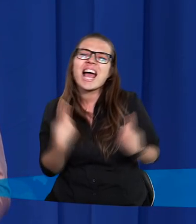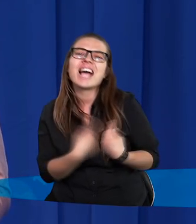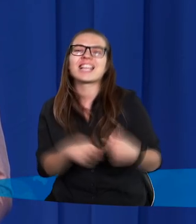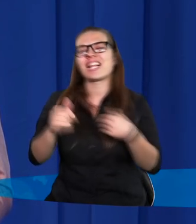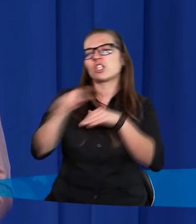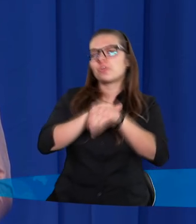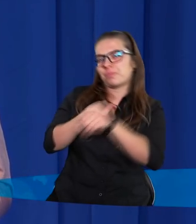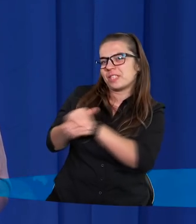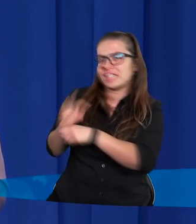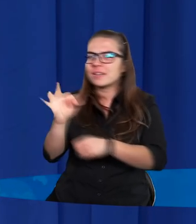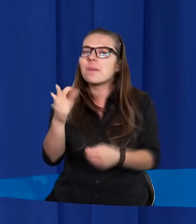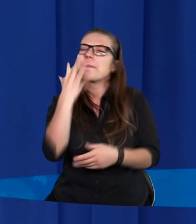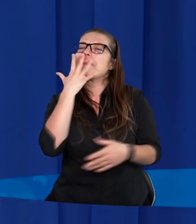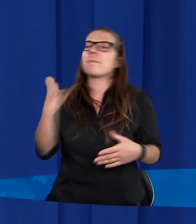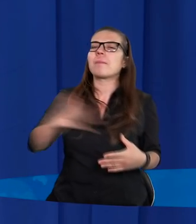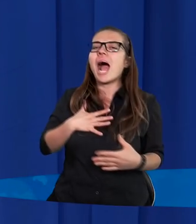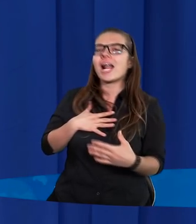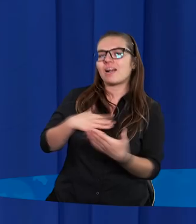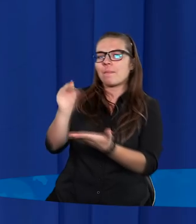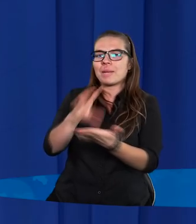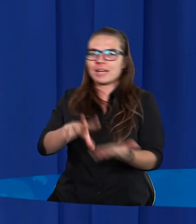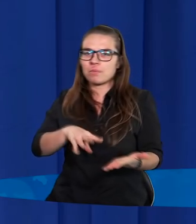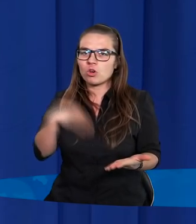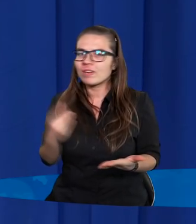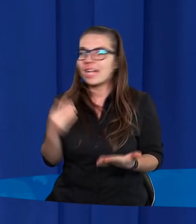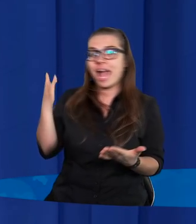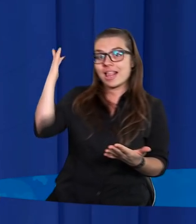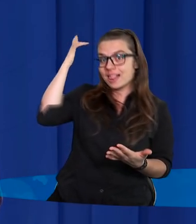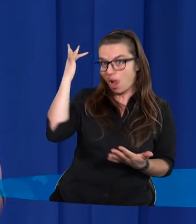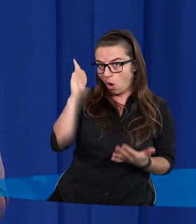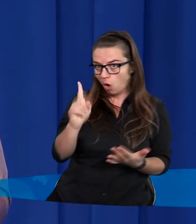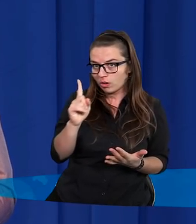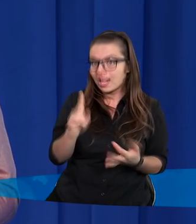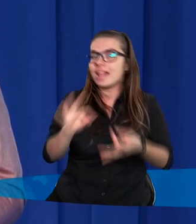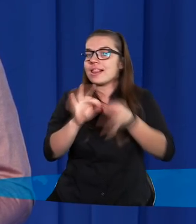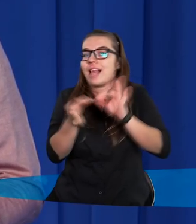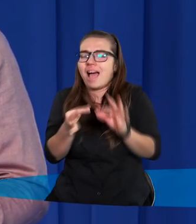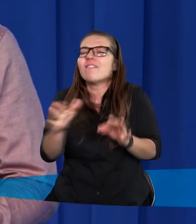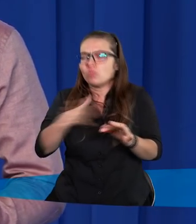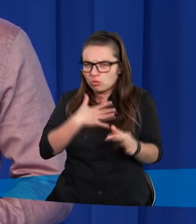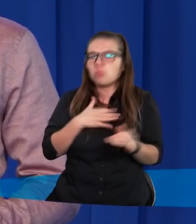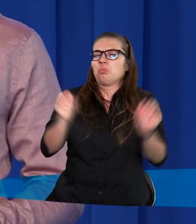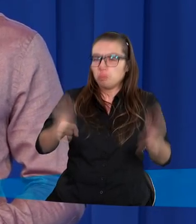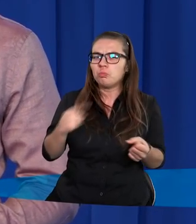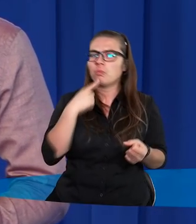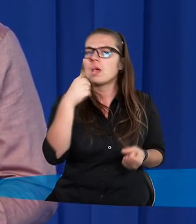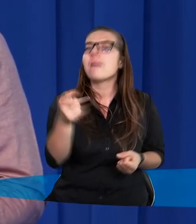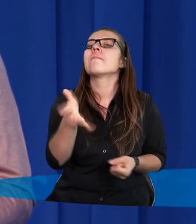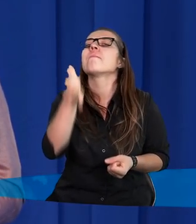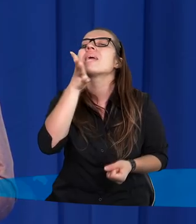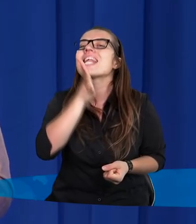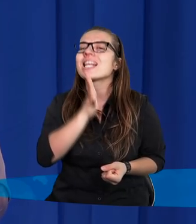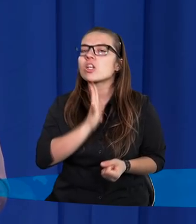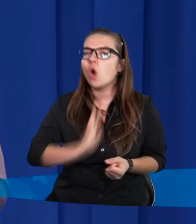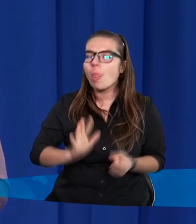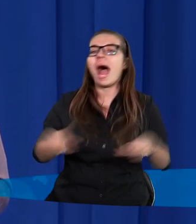przyjaciele, pasjonaci Pisma Świętego, teolodzy, nawet nie zawaham się powiedzieć misjonarze,